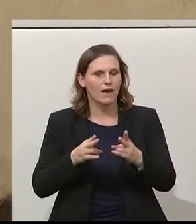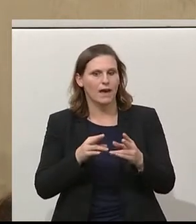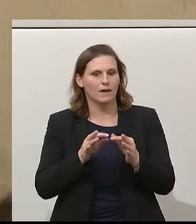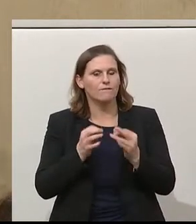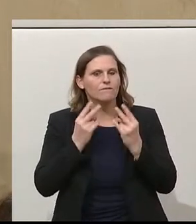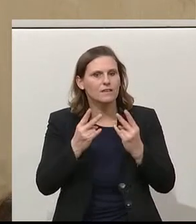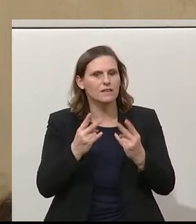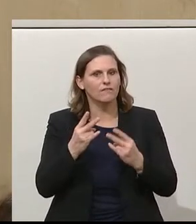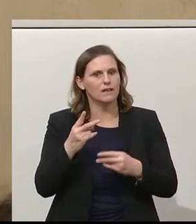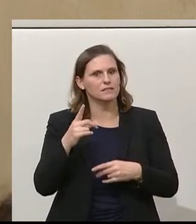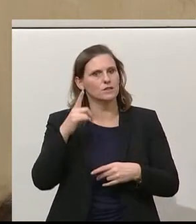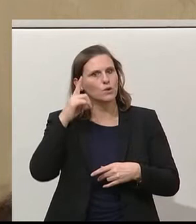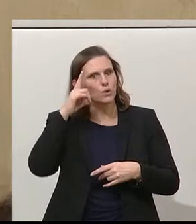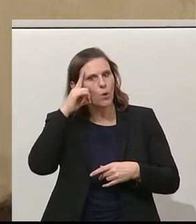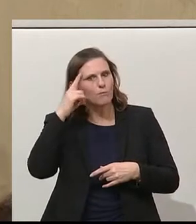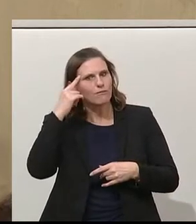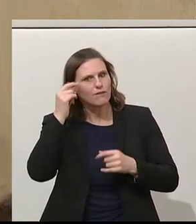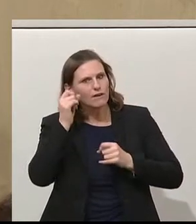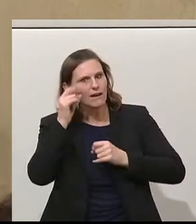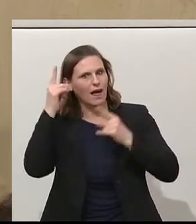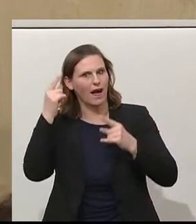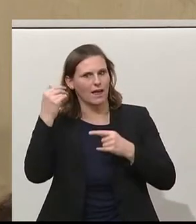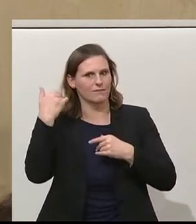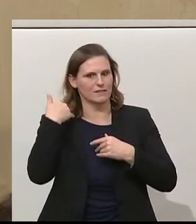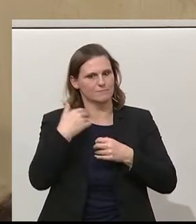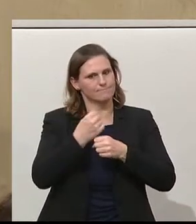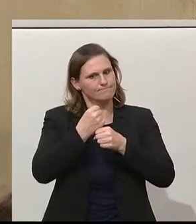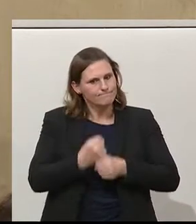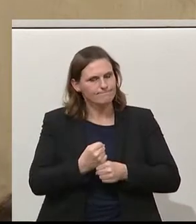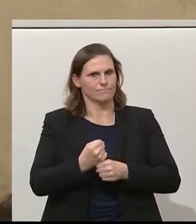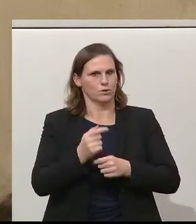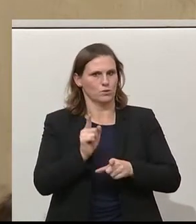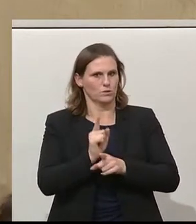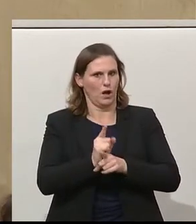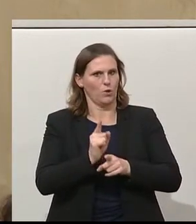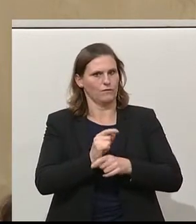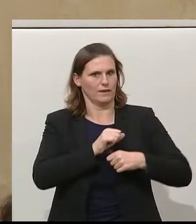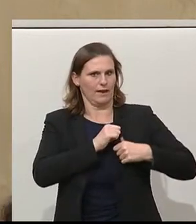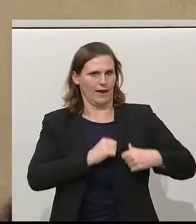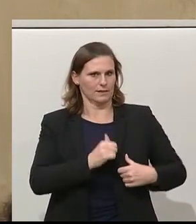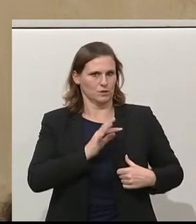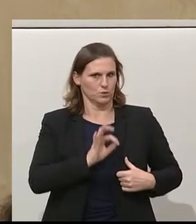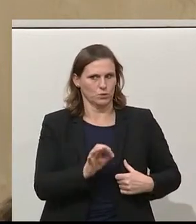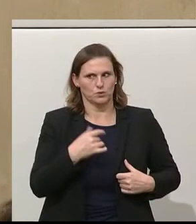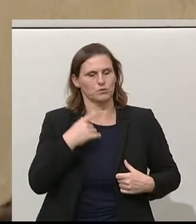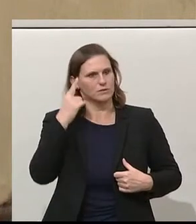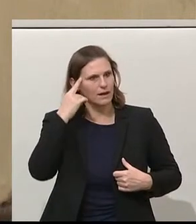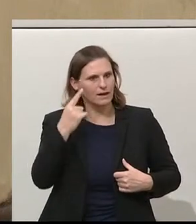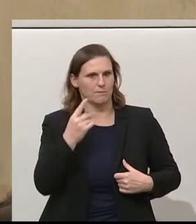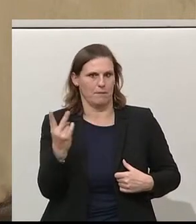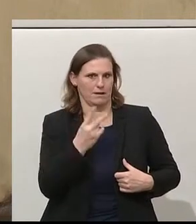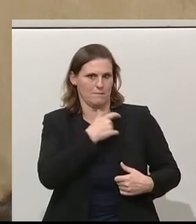Rücken und mit einem offenen Herz. Und ich denke, das hat sowohl die neue Volkspartei, als auch die Grünen in diesem Prozess gemacht. Wir sind